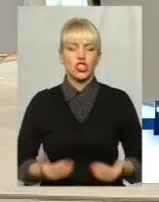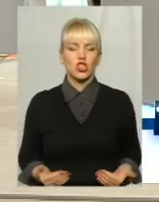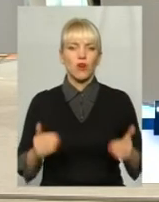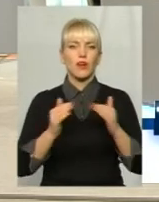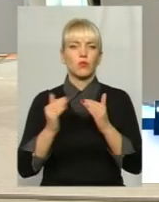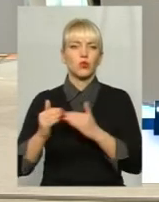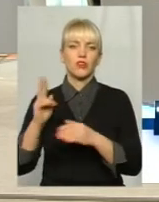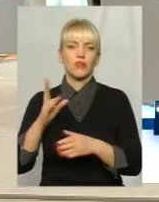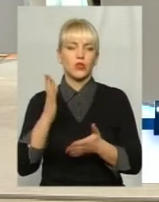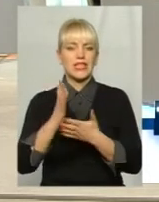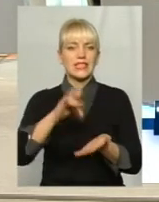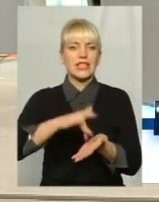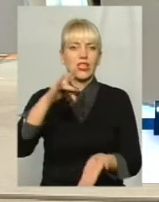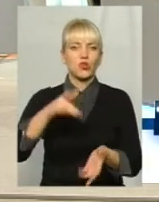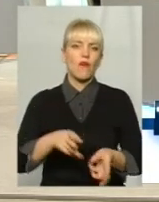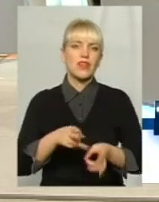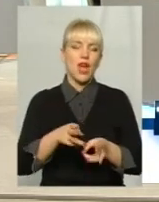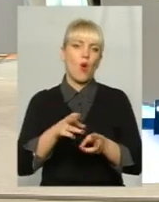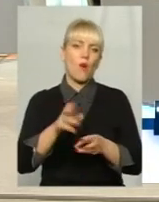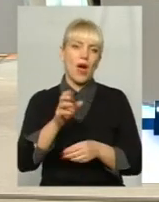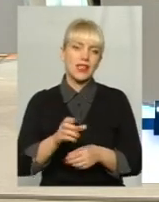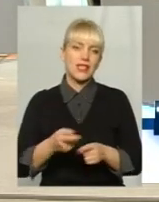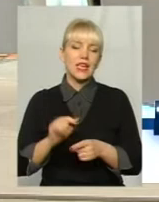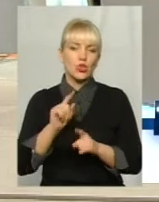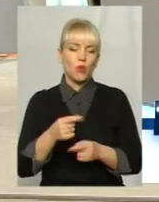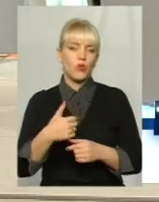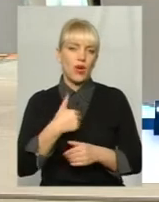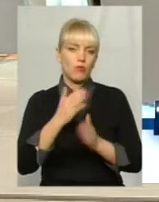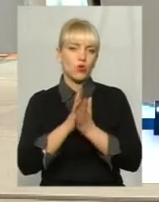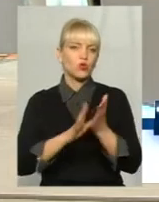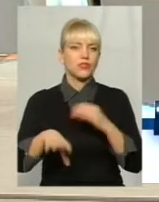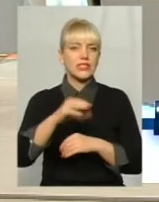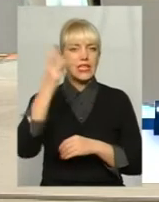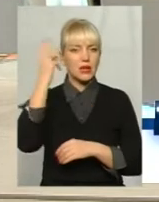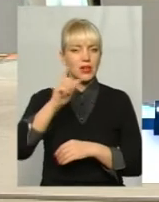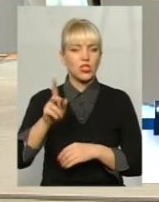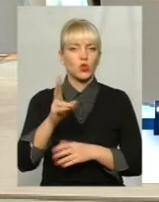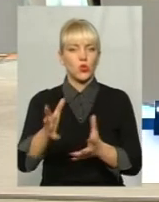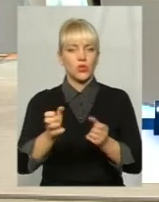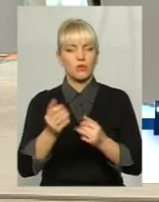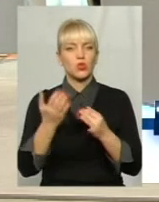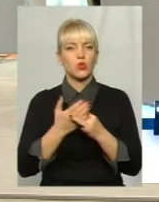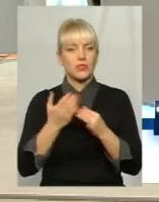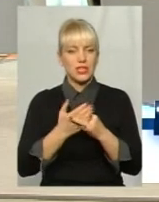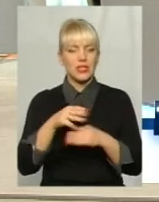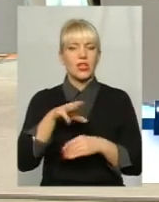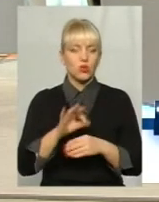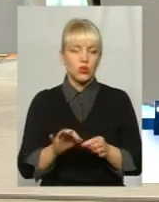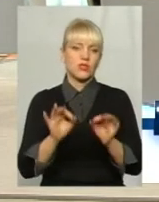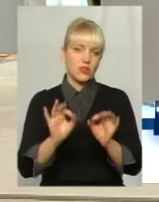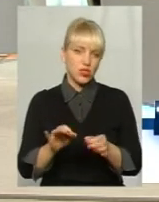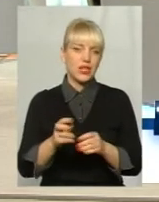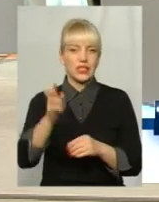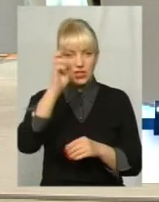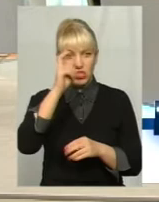централізоване опалення, тому я дуже прошу всіх хмельничан, хто отримає субсидії, то, звичайно, держава